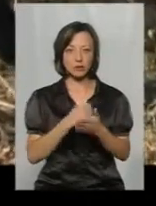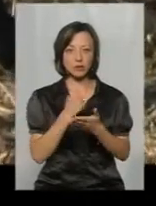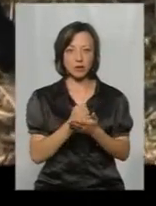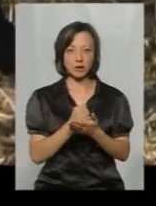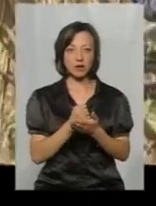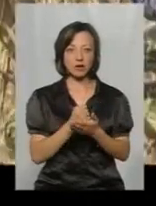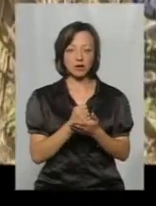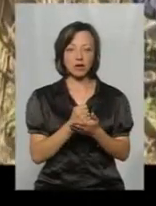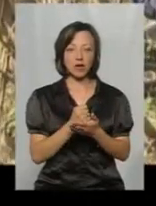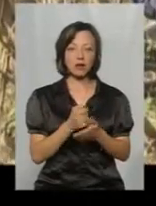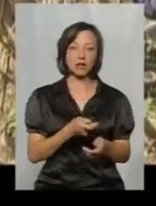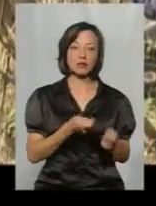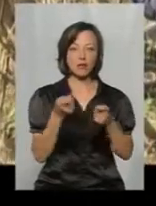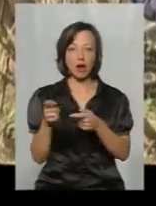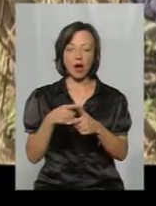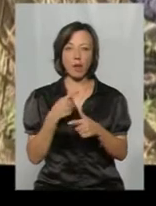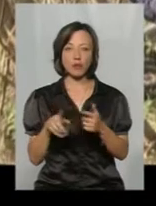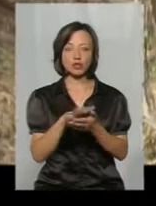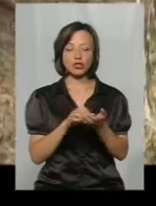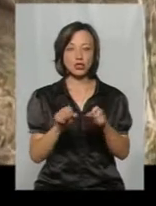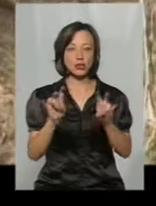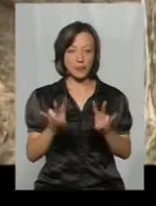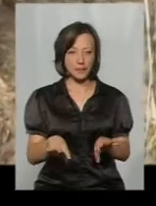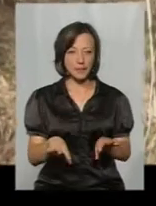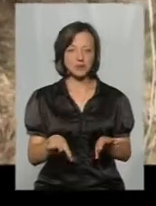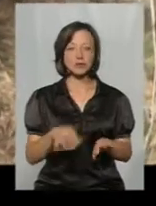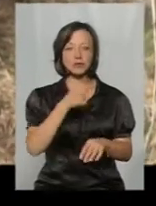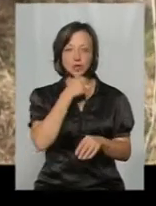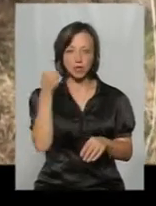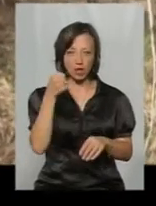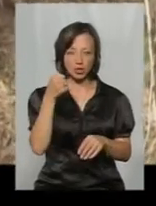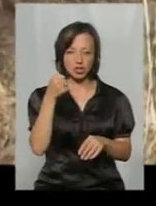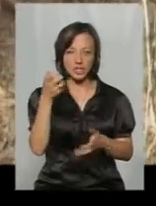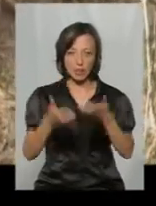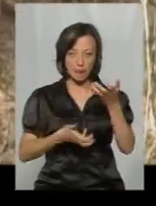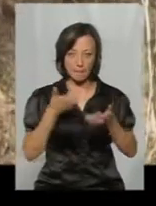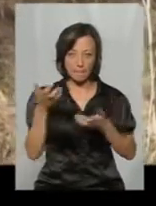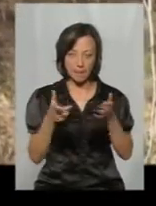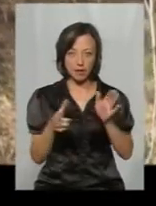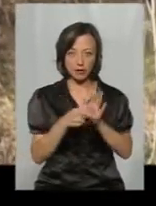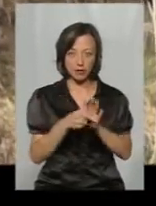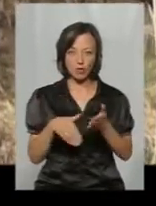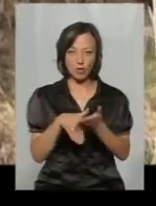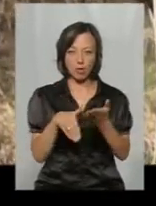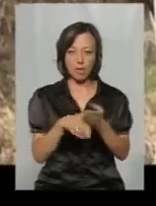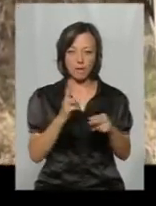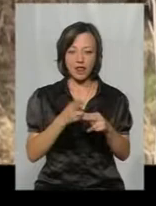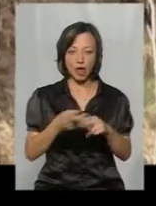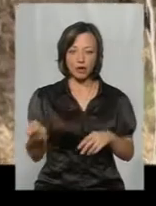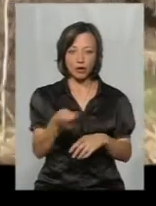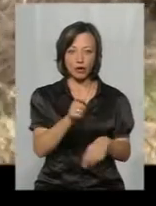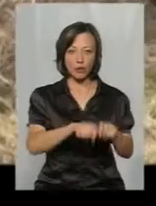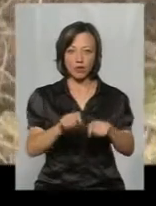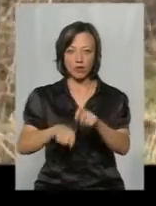його транспортування або знищення на місці. Після того, старший сапер з сапером за допомогою металодетекторів проводять